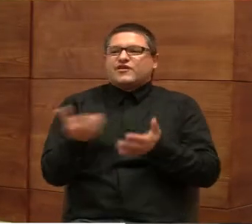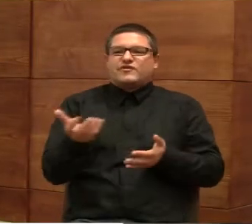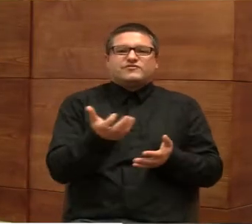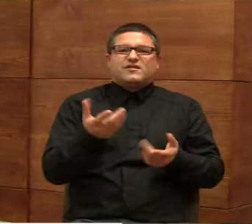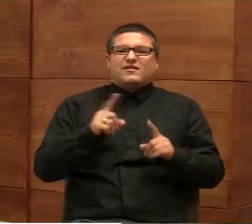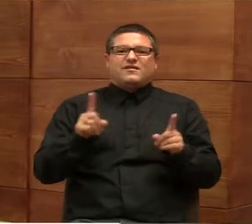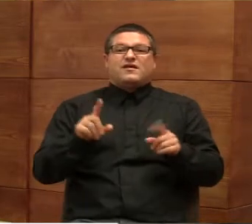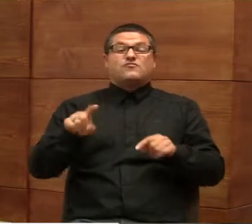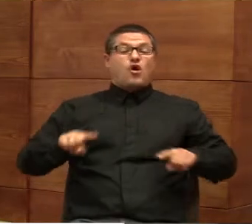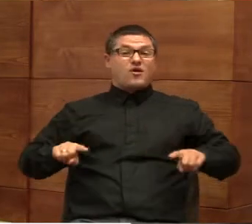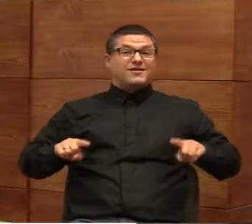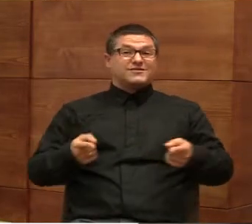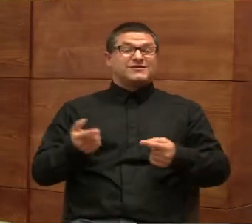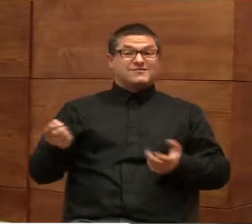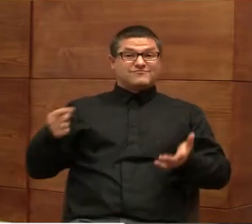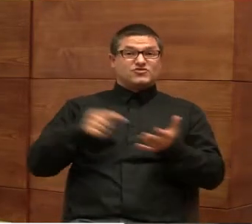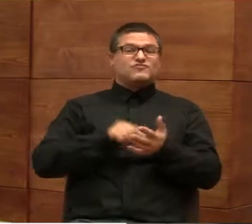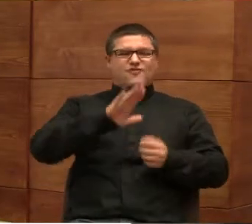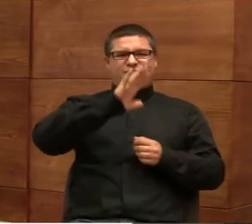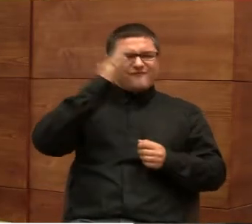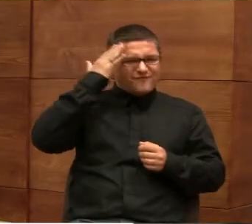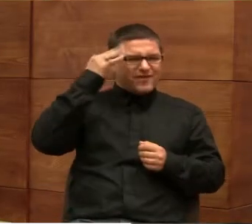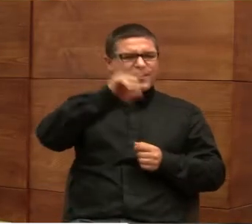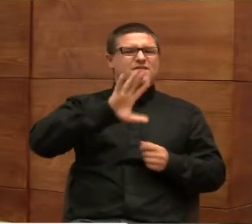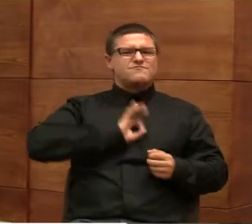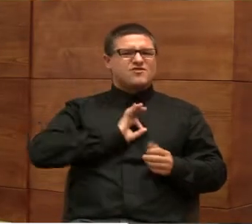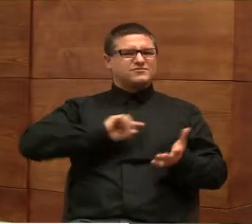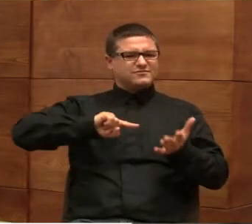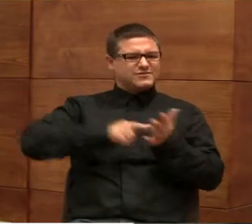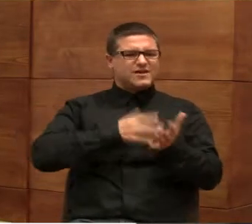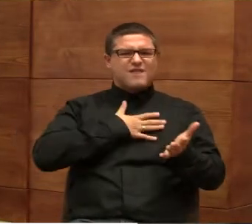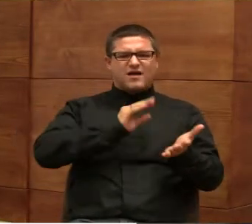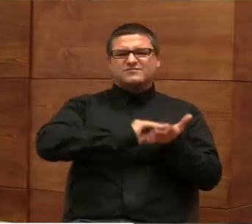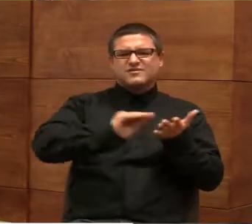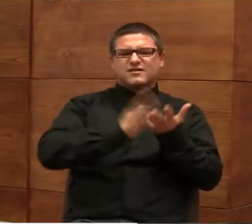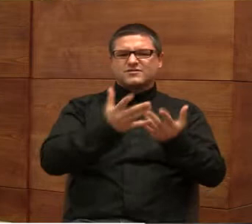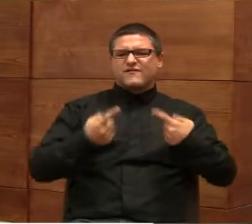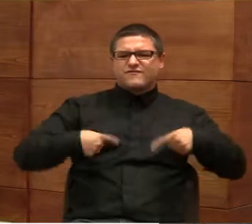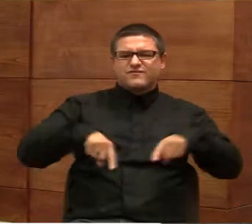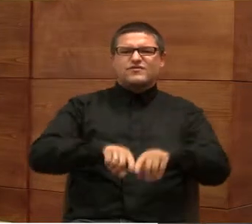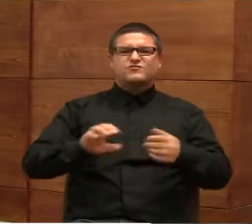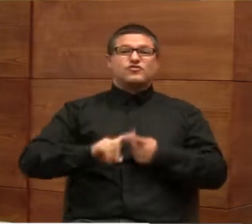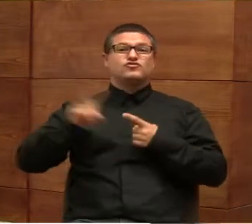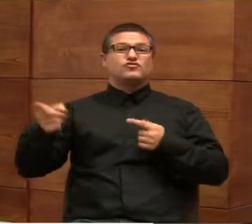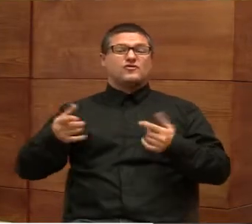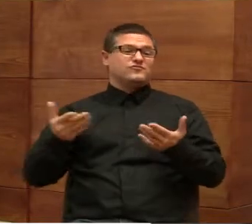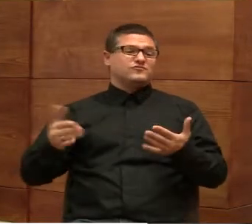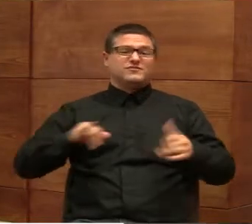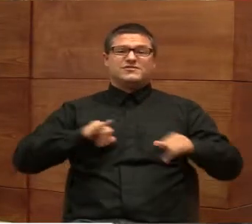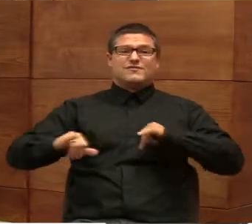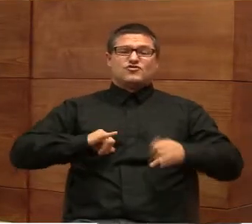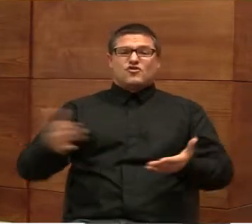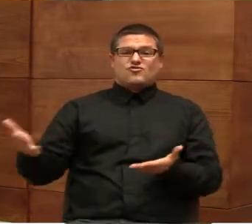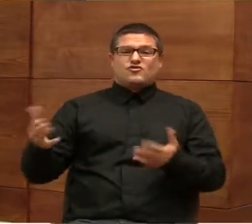przychodzi, bo wie, jak zrealizować zadania, które stoją po stronie samorządu. Ale to jest też druga